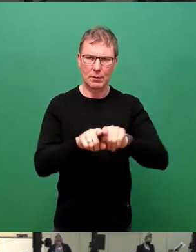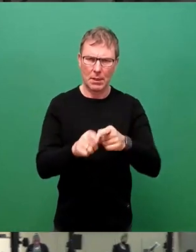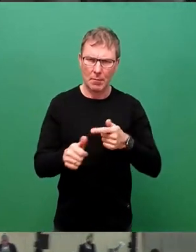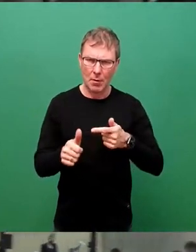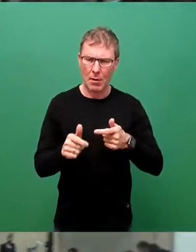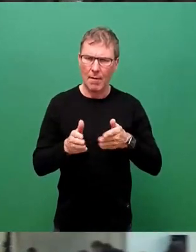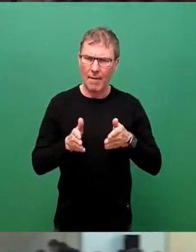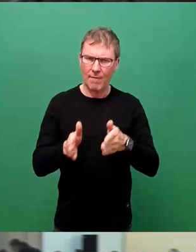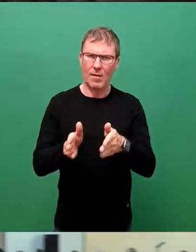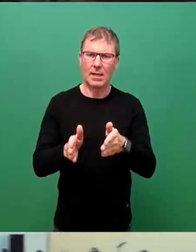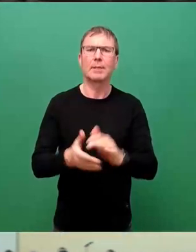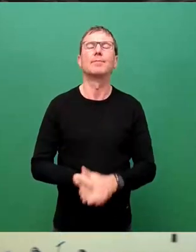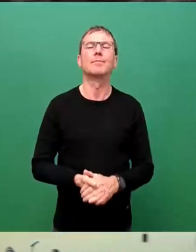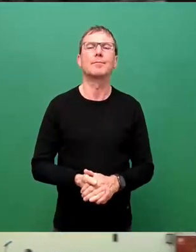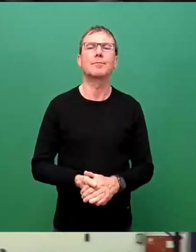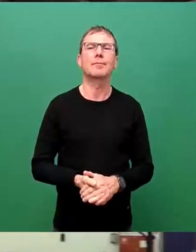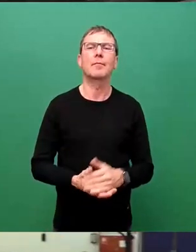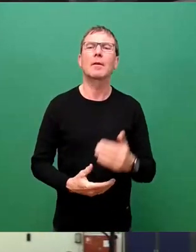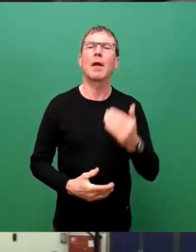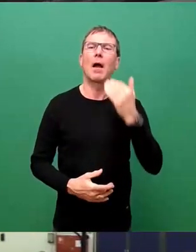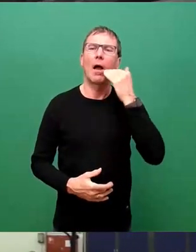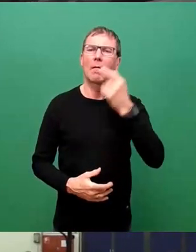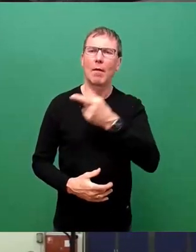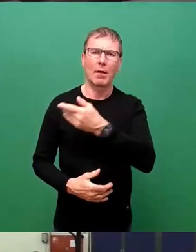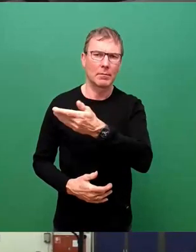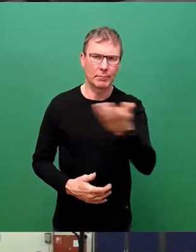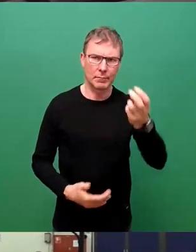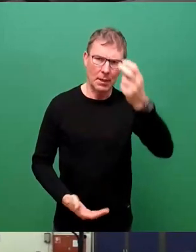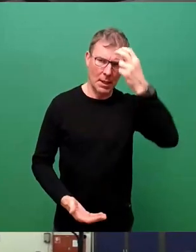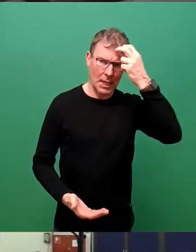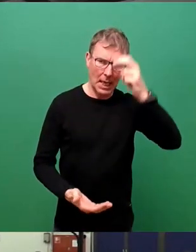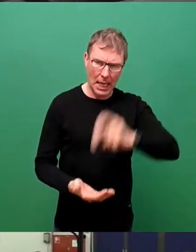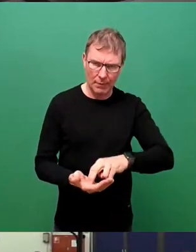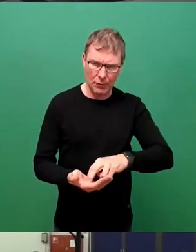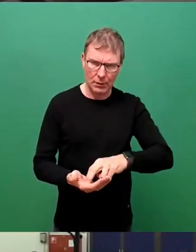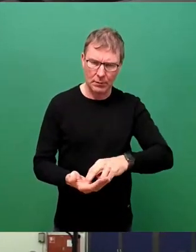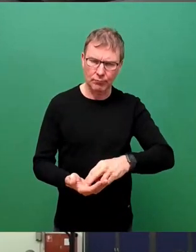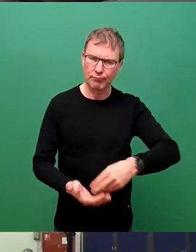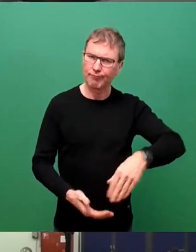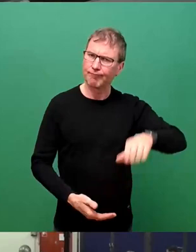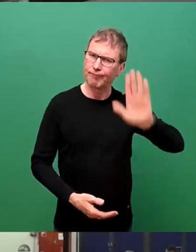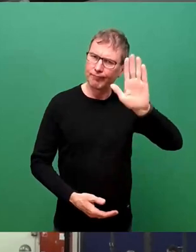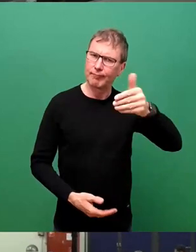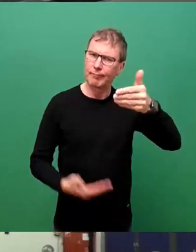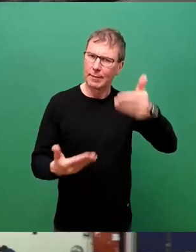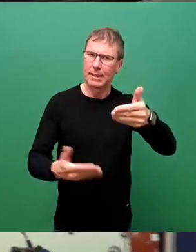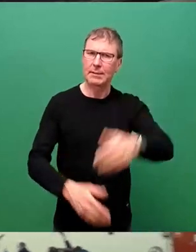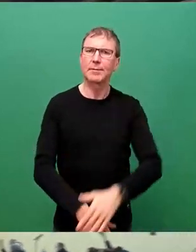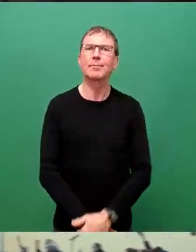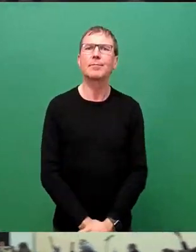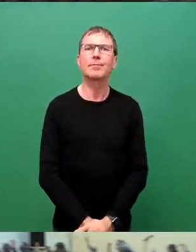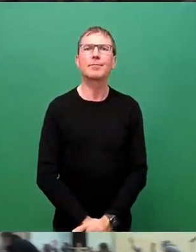durchzuführen. Und ich darf fragen, wer der Vorlage seine Zustimmung geben möchte um das Stimmzeichen.